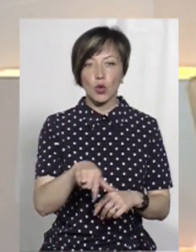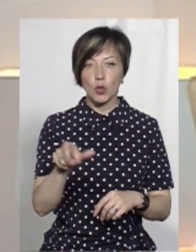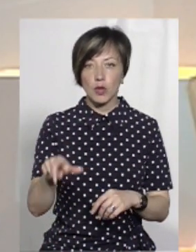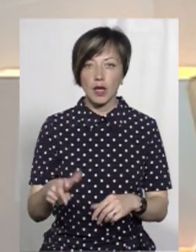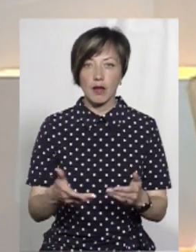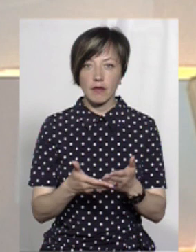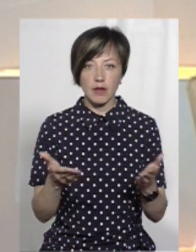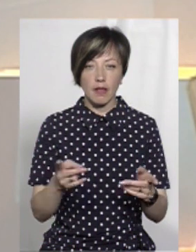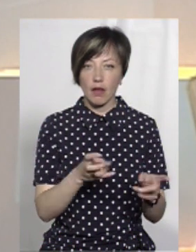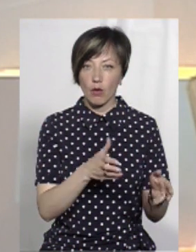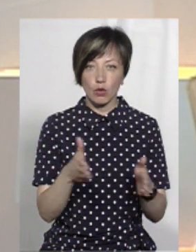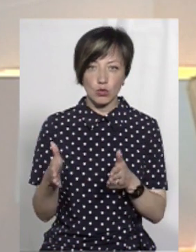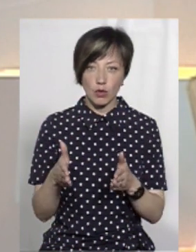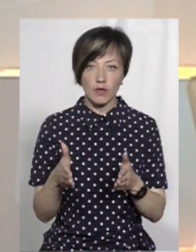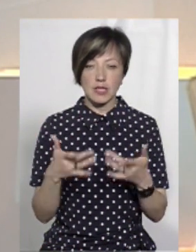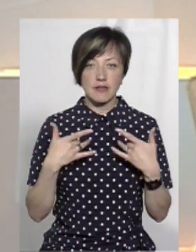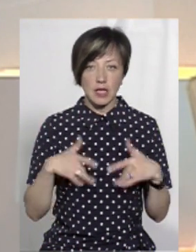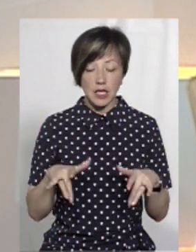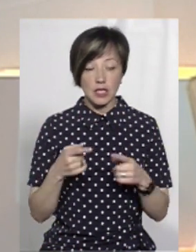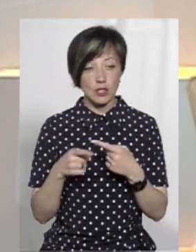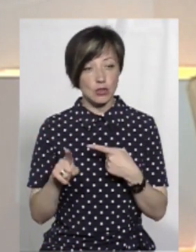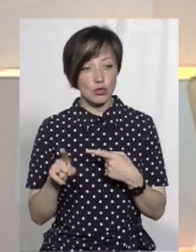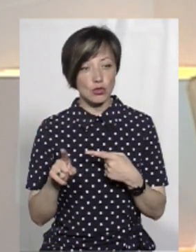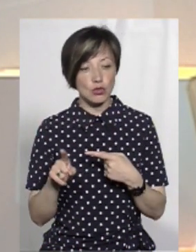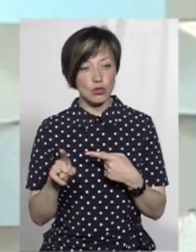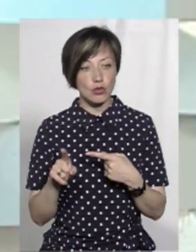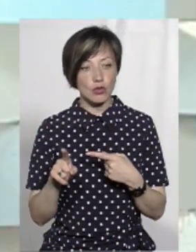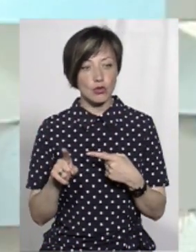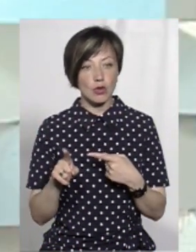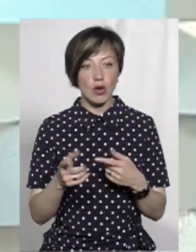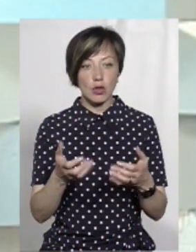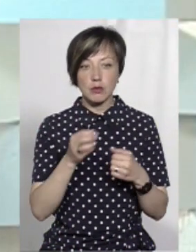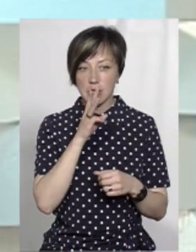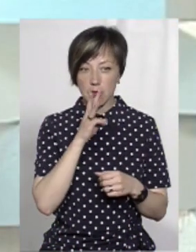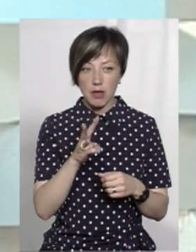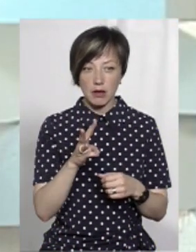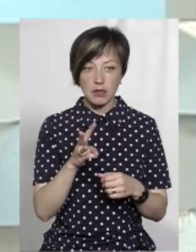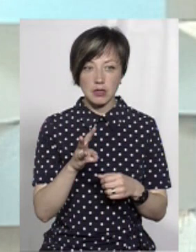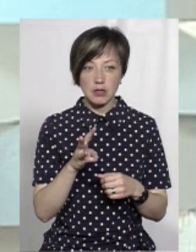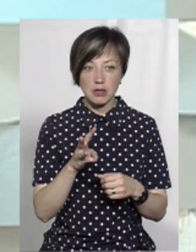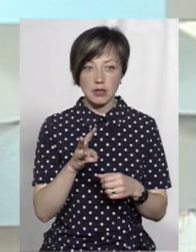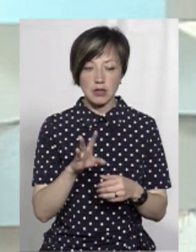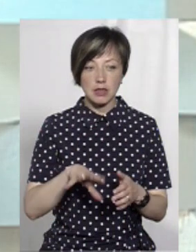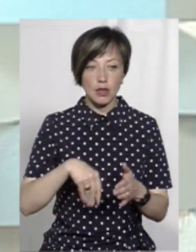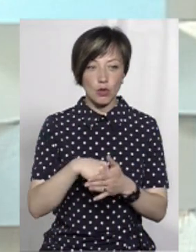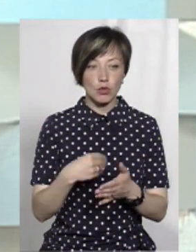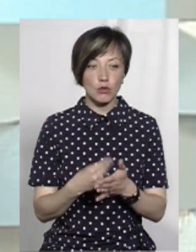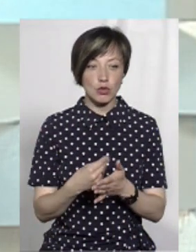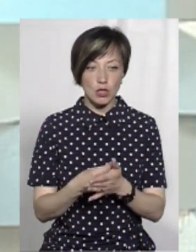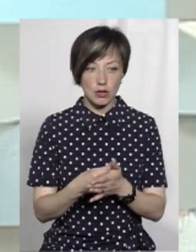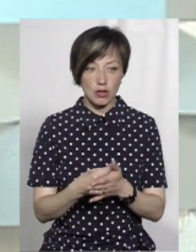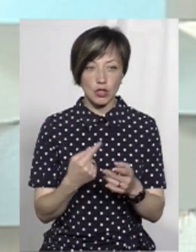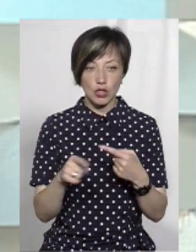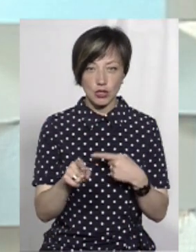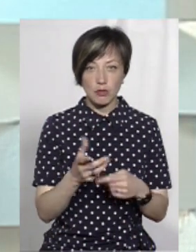яких ви не готові звільнити, так, з іншого боку, вони отримують заробітну плату з рахунок бюджету. Тобто, з